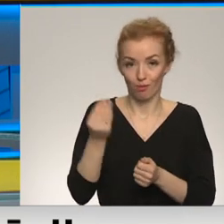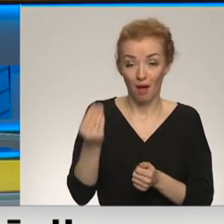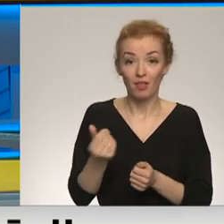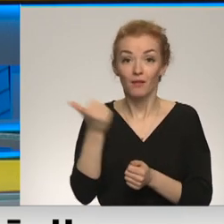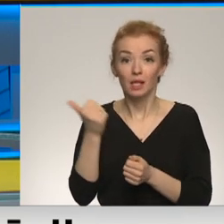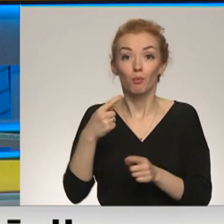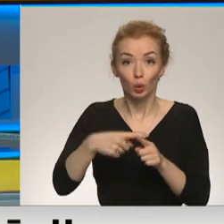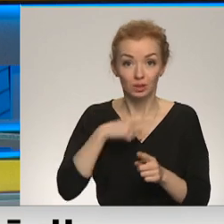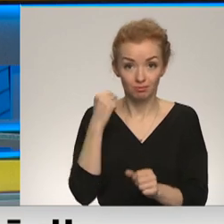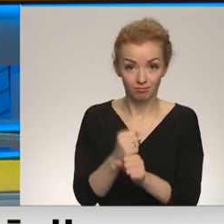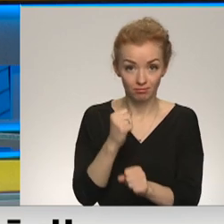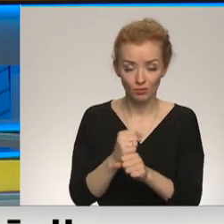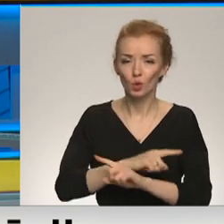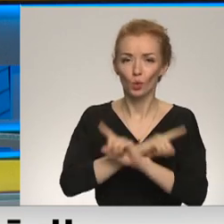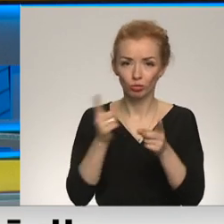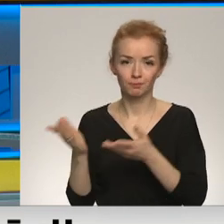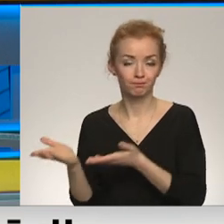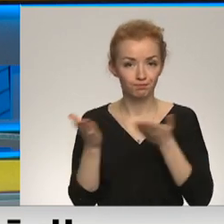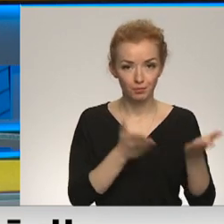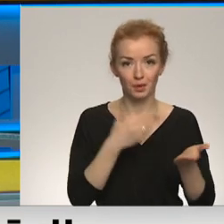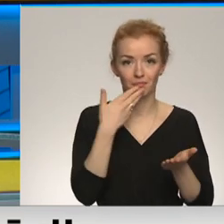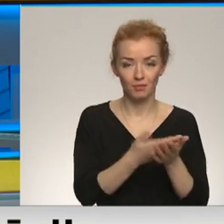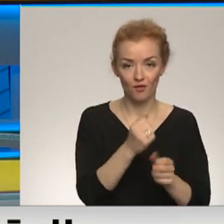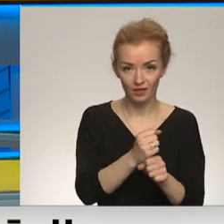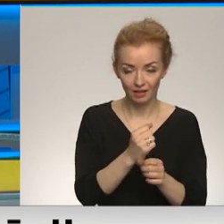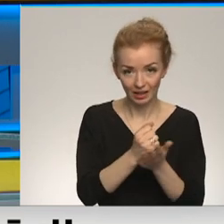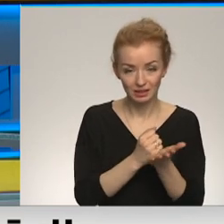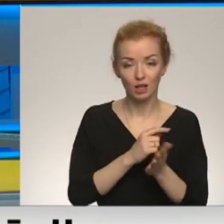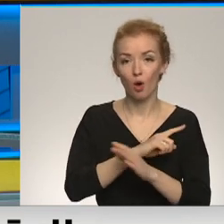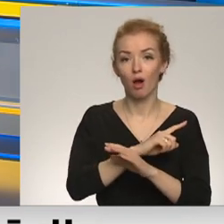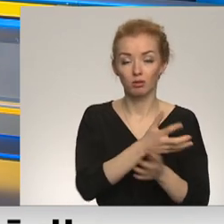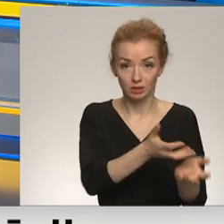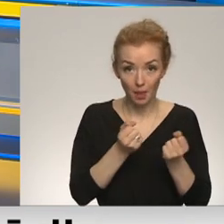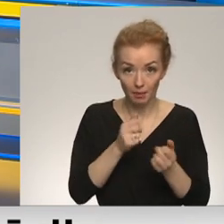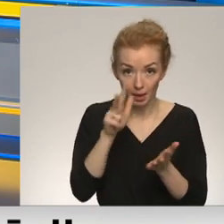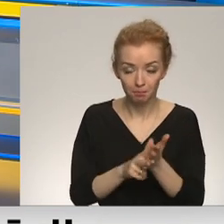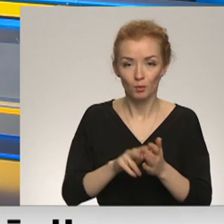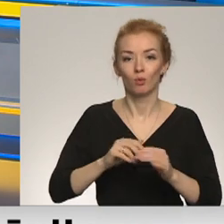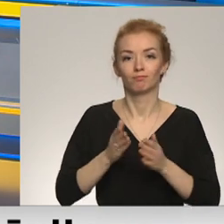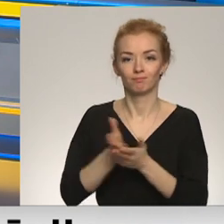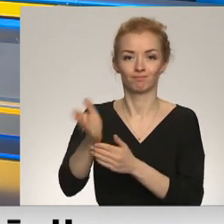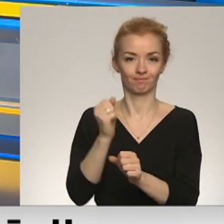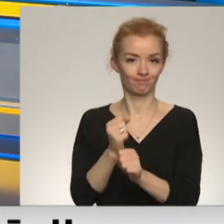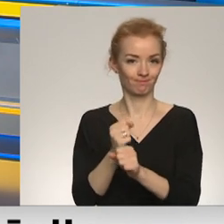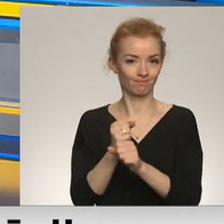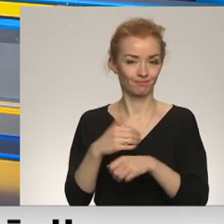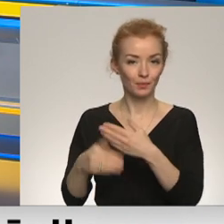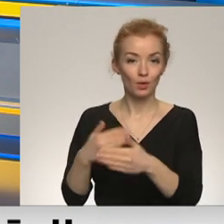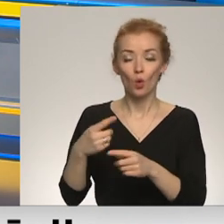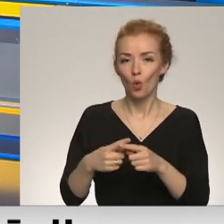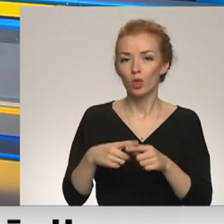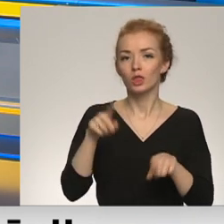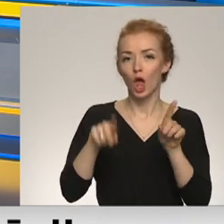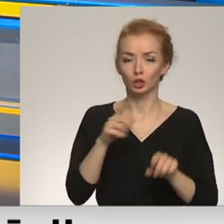vēlēsies Latvijas strādāt, viņi uzreiz varēs pieteikties šai vīzai, atri viņu saņemt un sākt strādāt. Ir saņemts daudz ziņas par to, ka